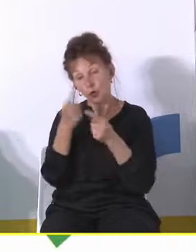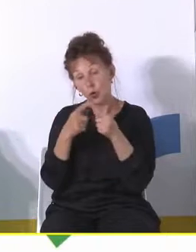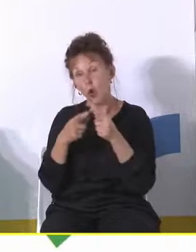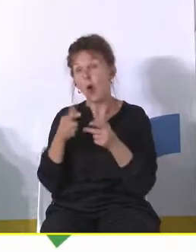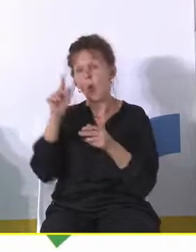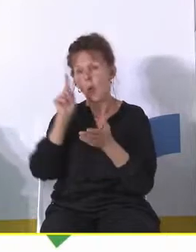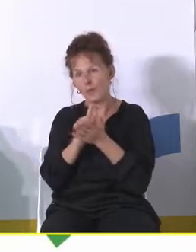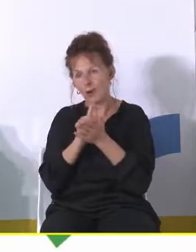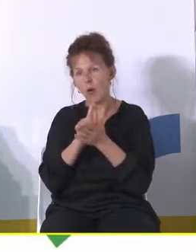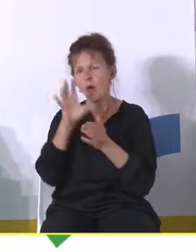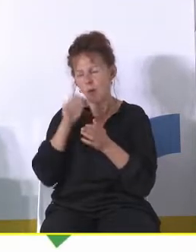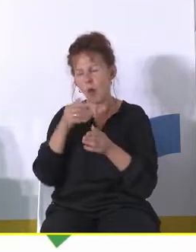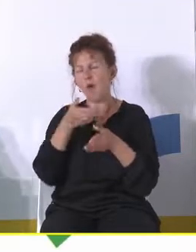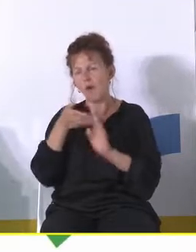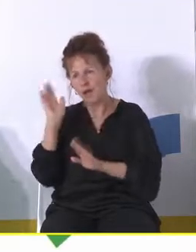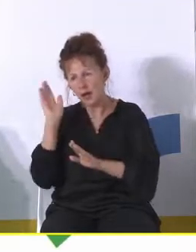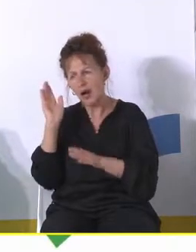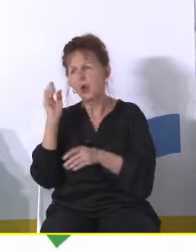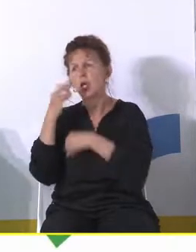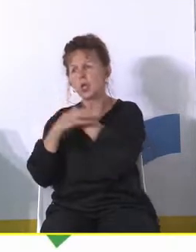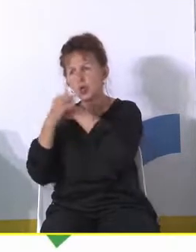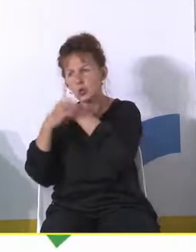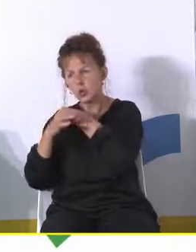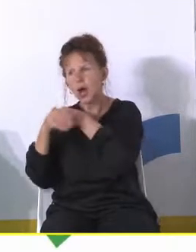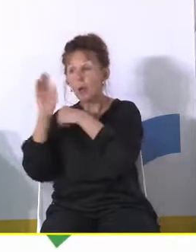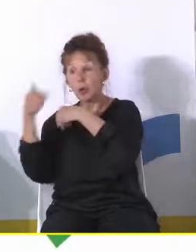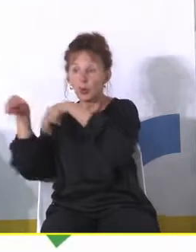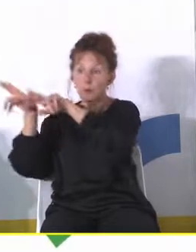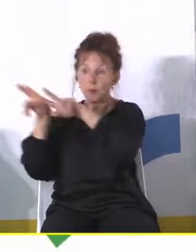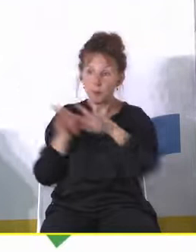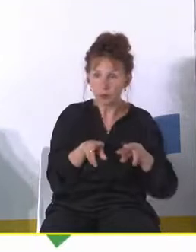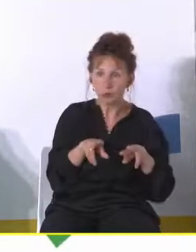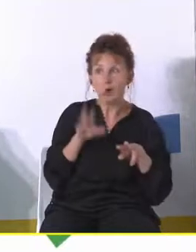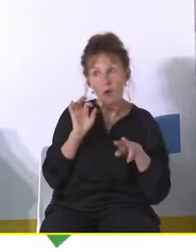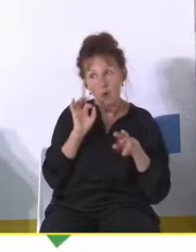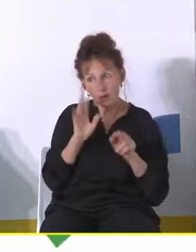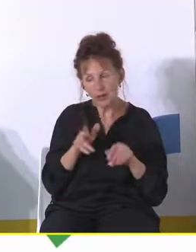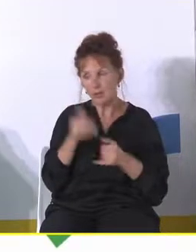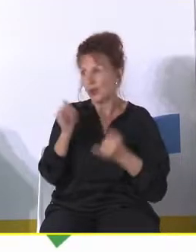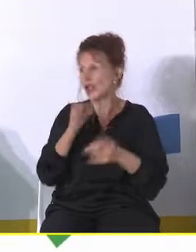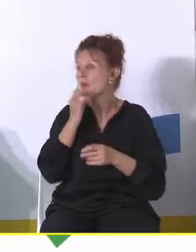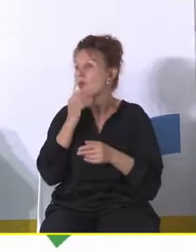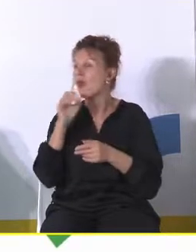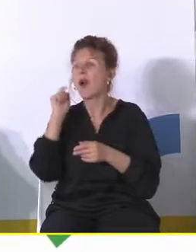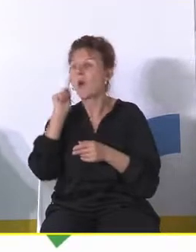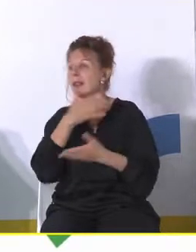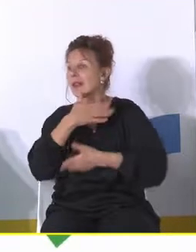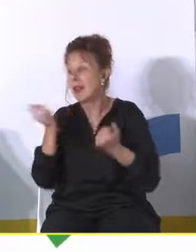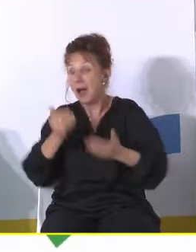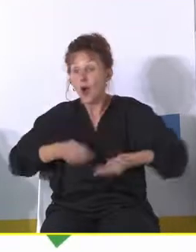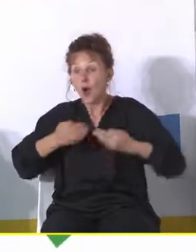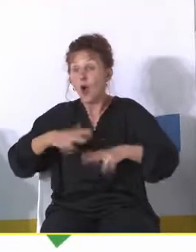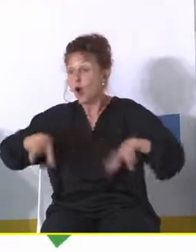Te, które wyjechały na studia do ośrodka akademickiego, żeby znowu tu przyjechały. No bo jak nie ma młodych kobiet, to nie będzie